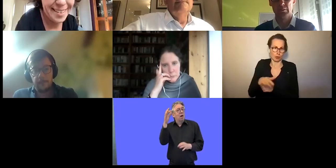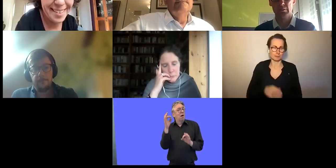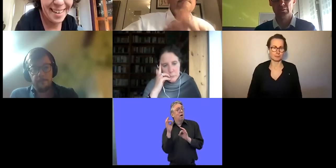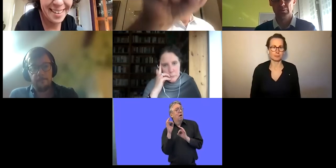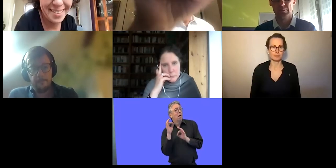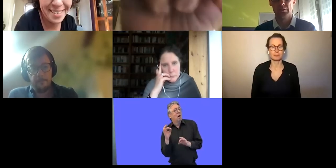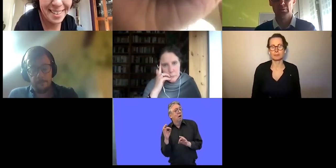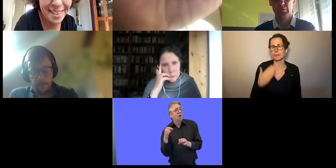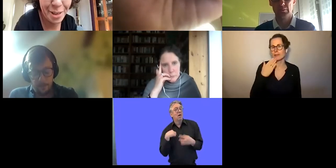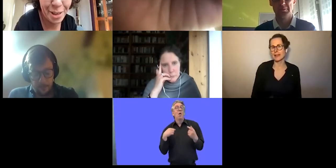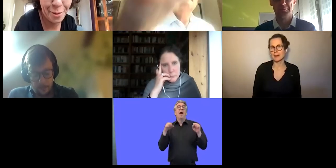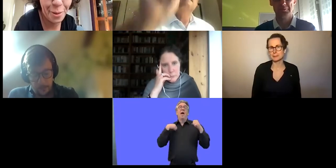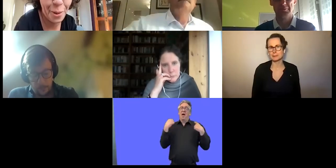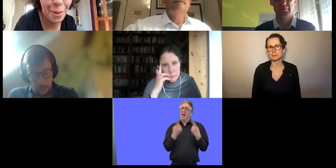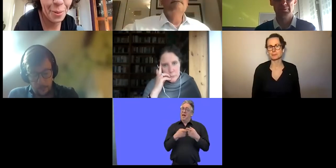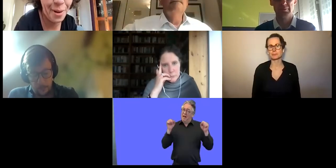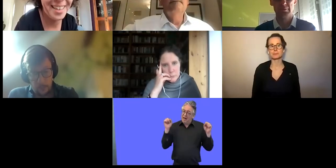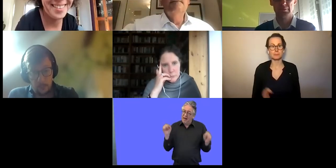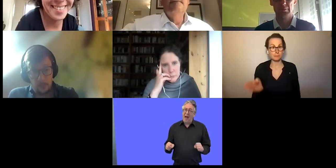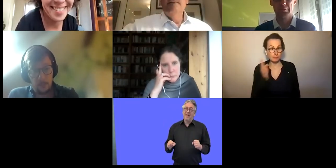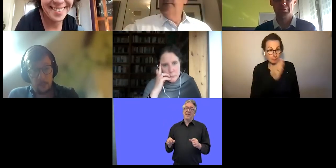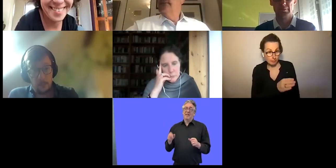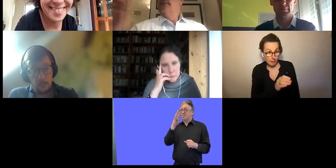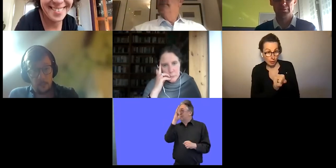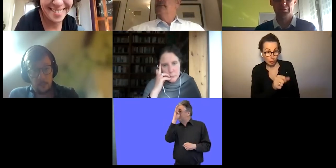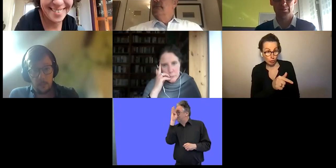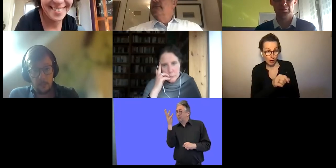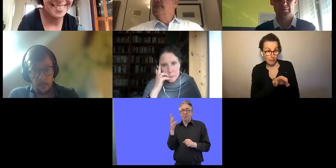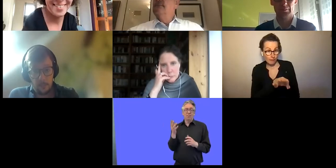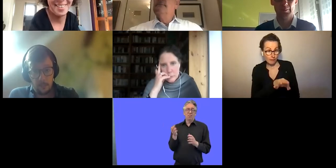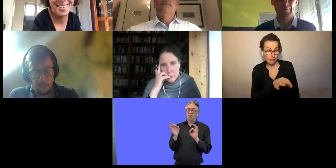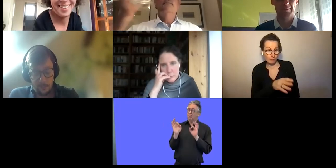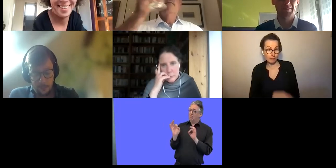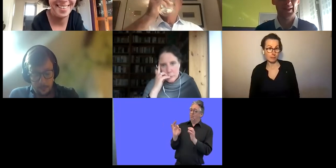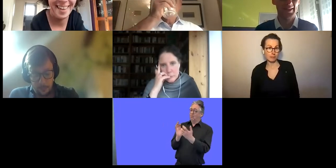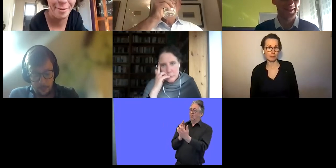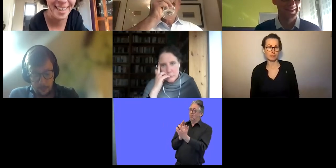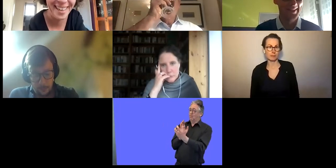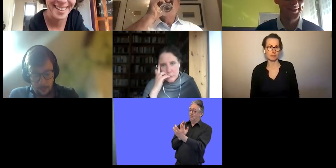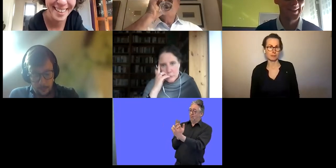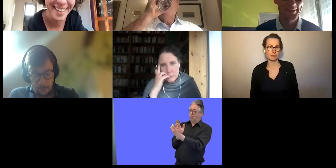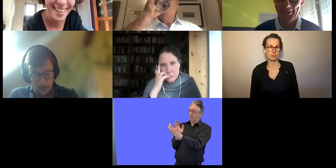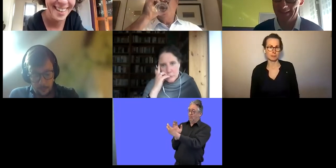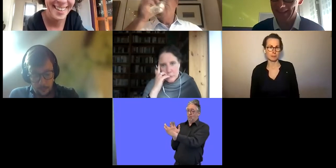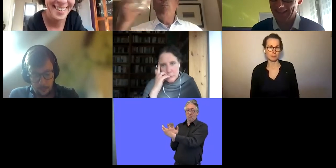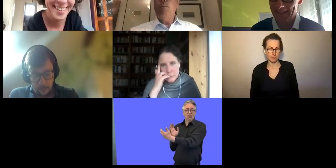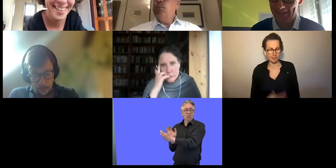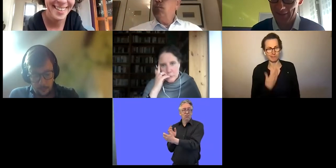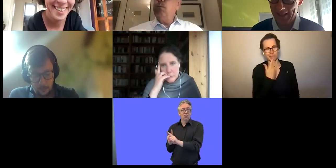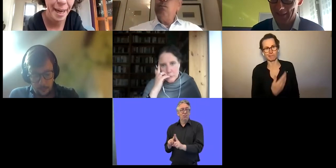Herzlichen Dank und Stoff de Kock, please. Da war noch ein Finger. Ja, vielen Dank.